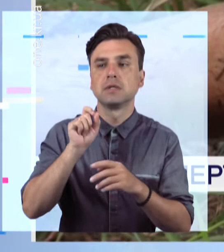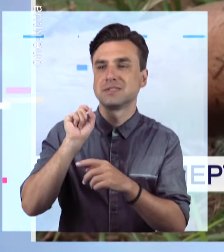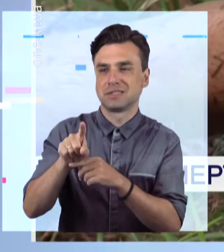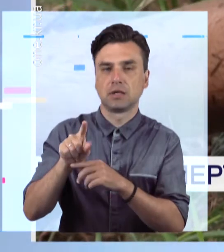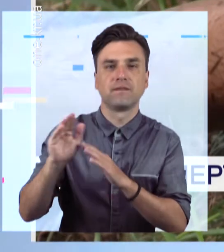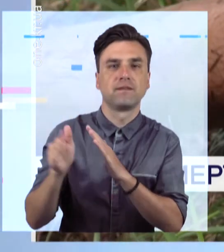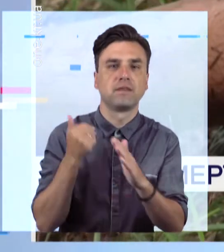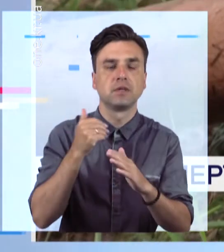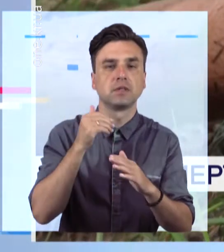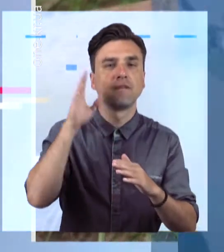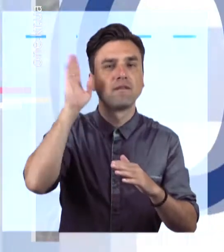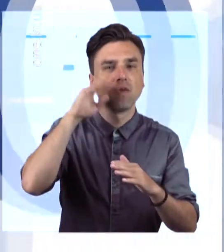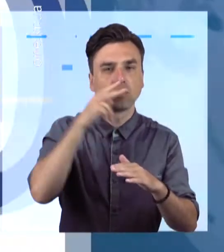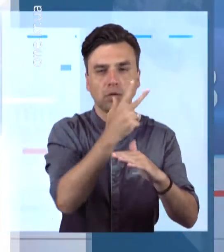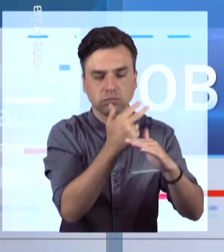Подробиці далі.